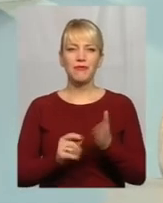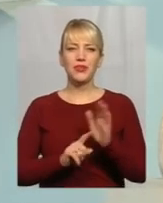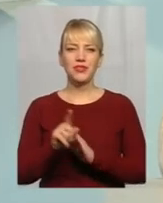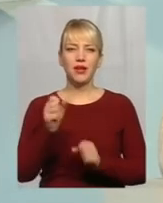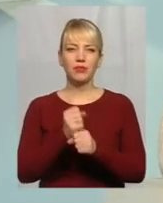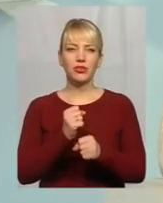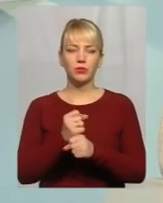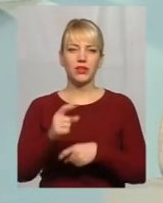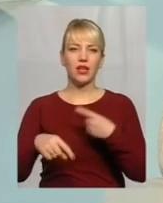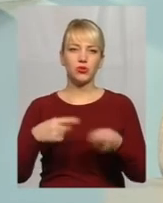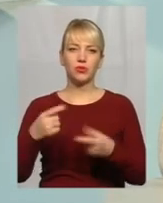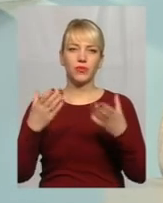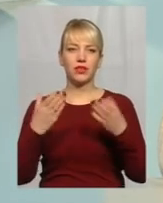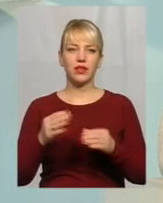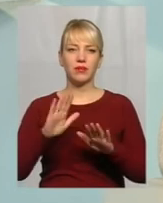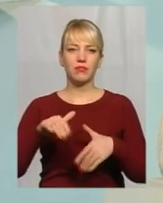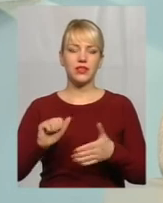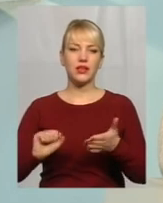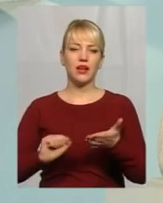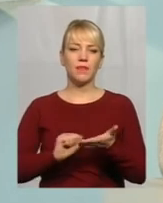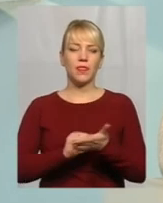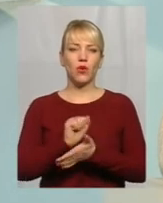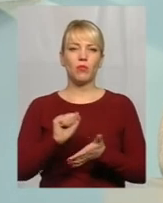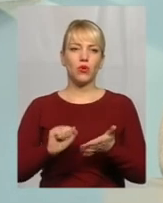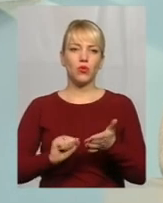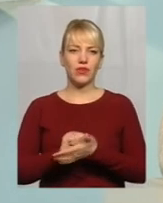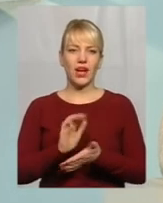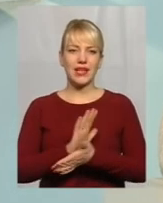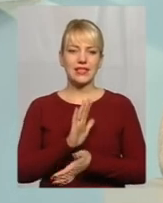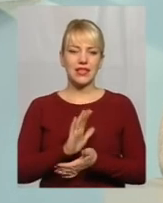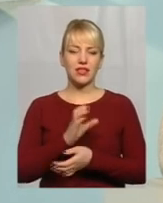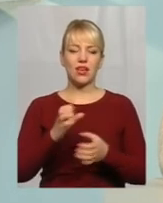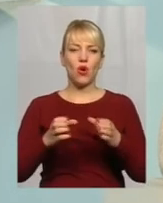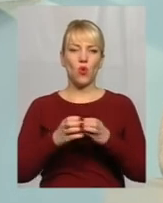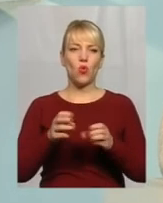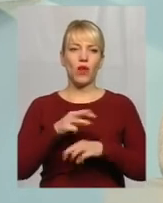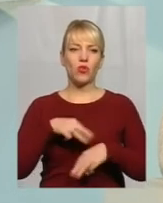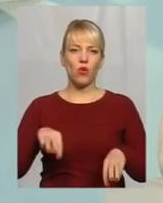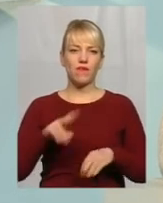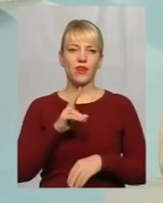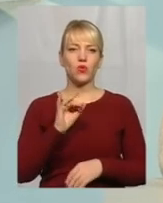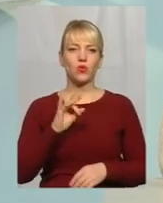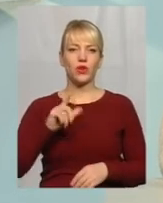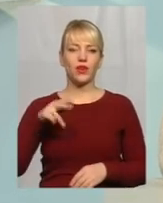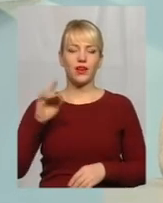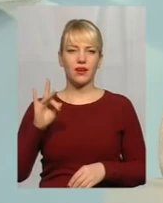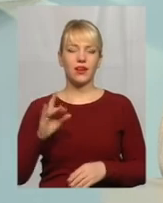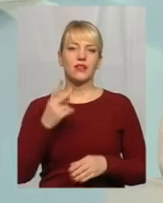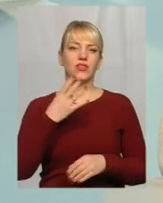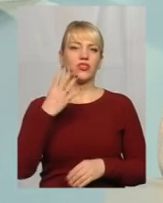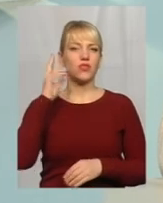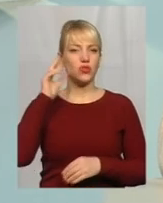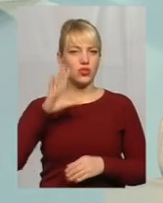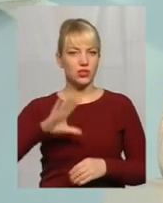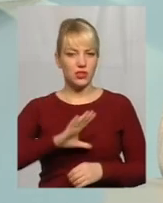силу на наступний день після опублікування в газеті «Урядовий кур'єр» 24 числа була публікація в газеті «Урядовий кур'єр» і з